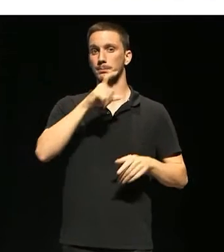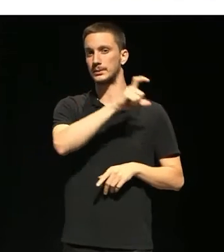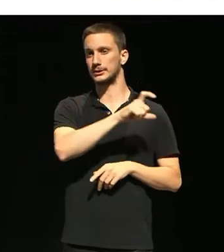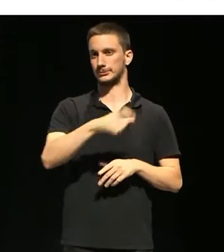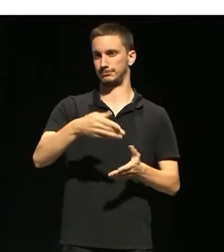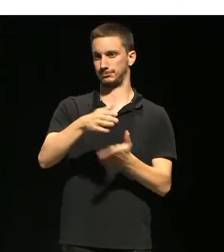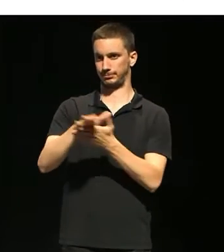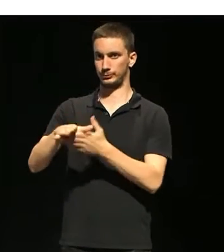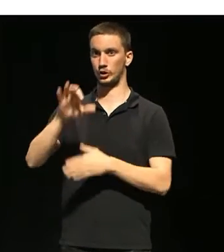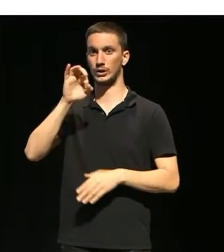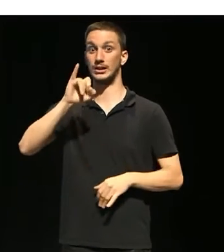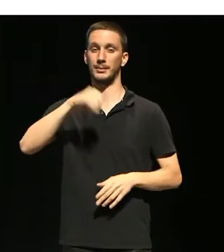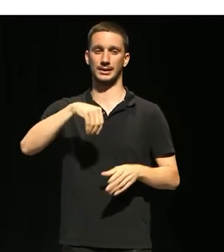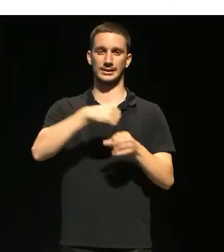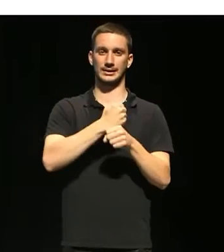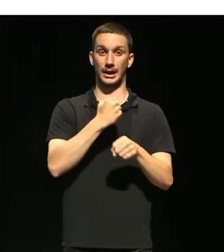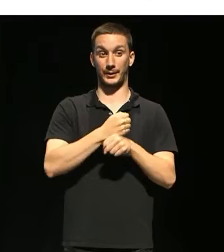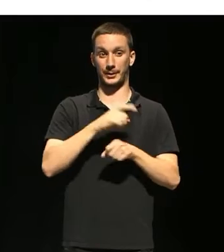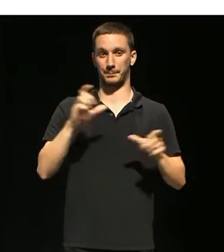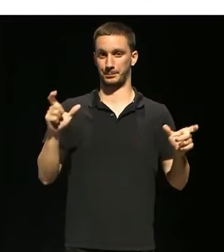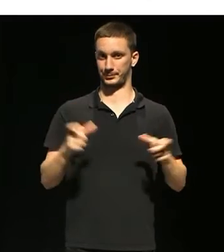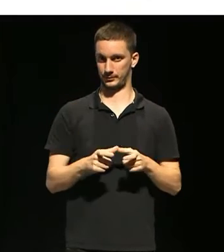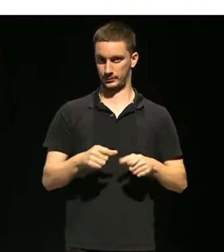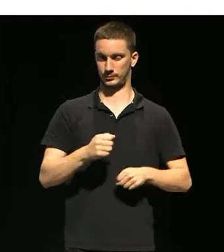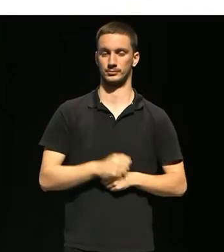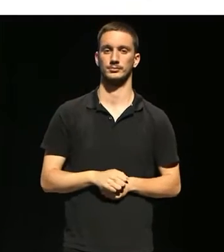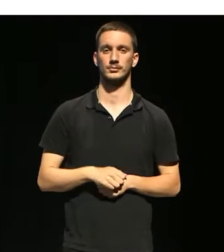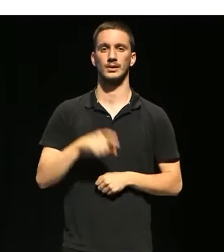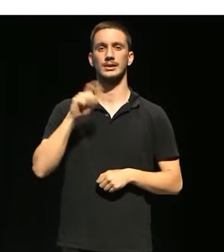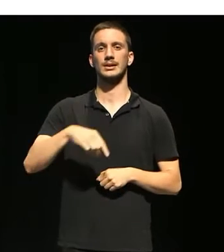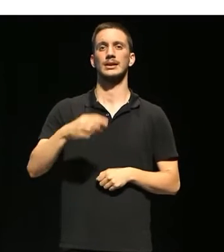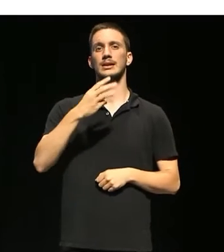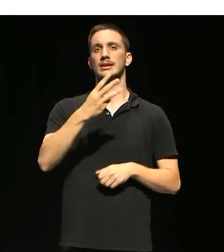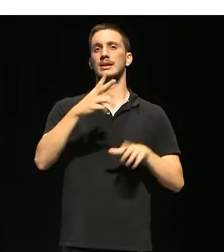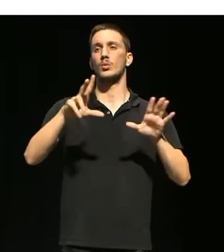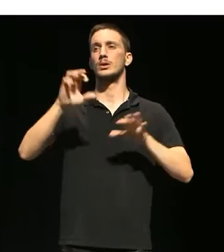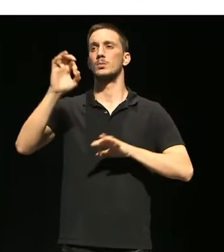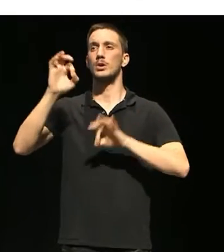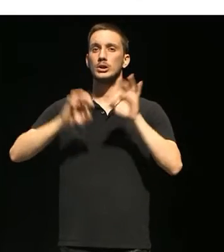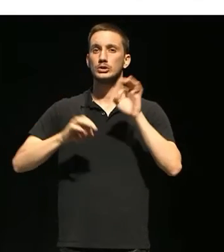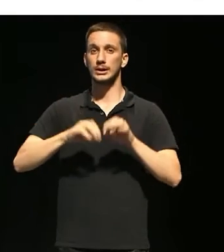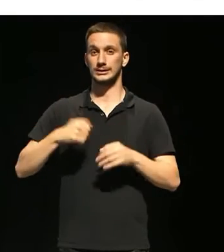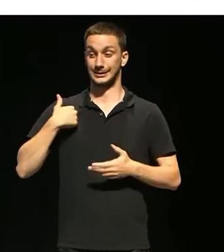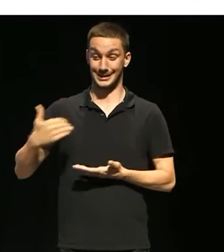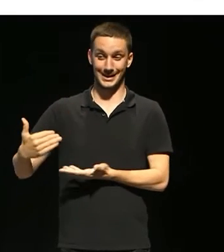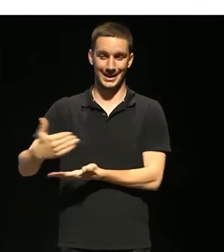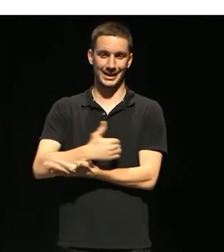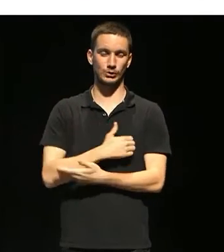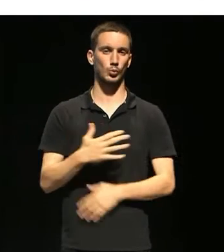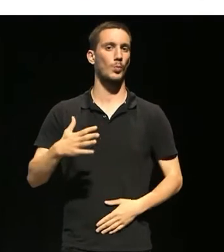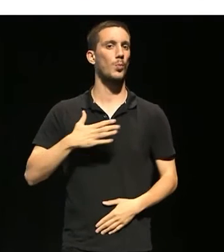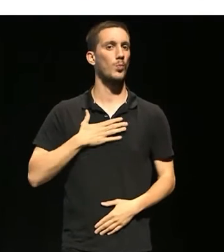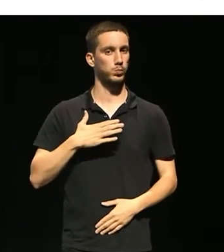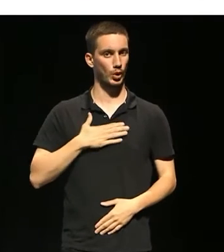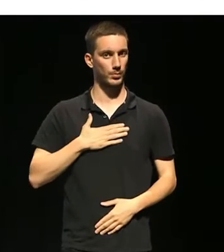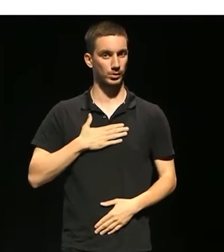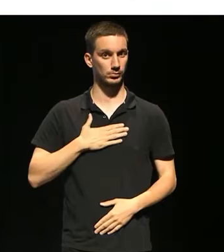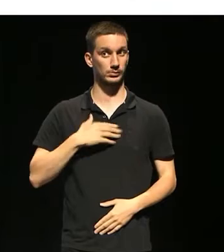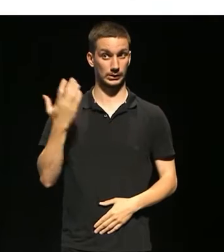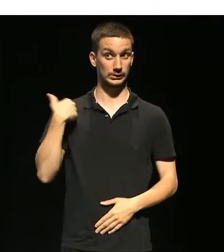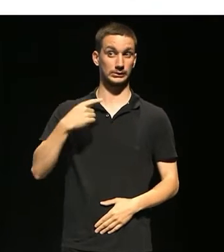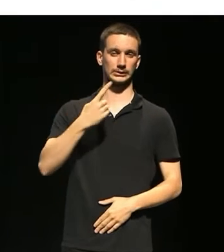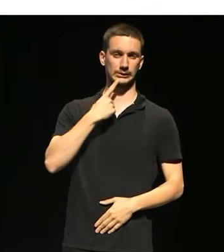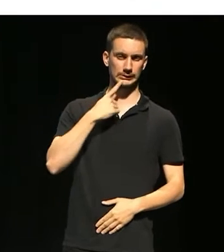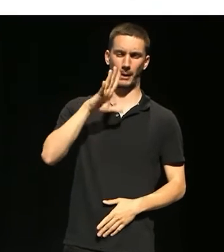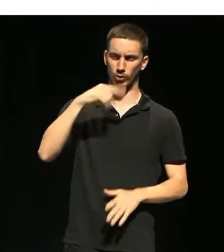ressaltem un altre aspecte positiu, que és el 88% dels ingressos som propis. És una cosa molt important, també s'ha comentat, però